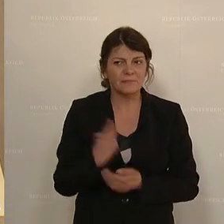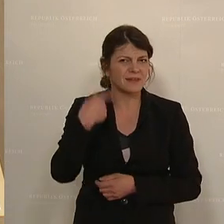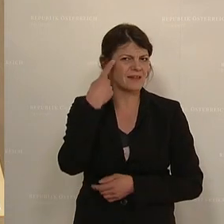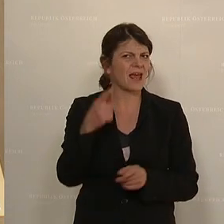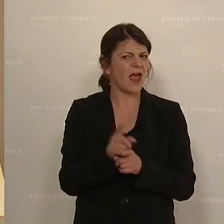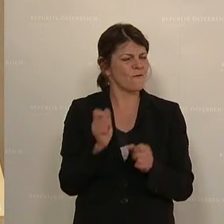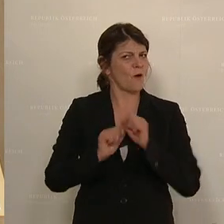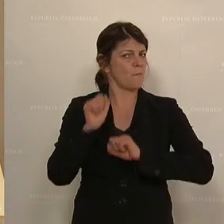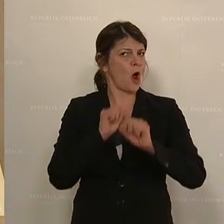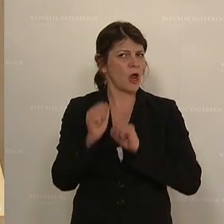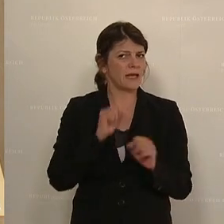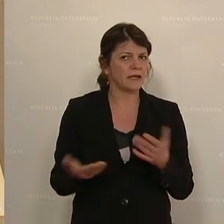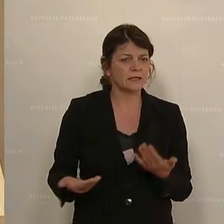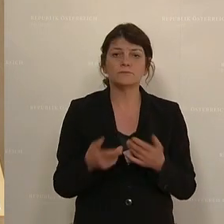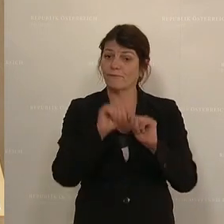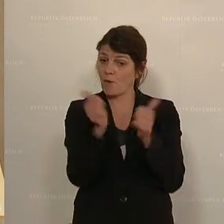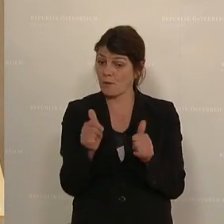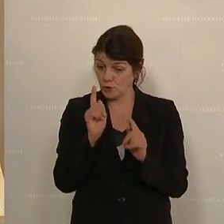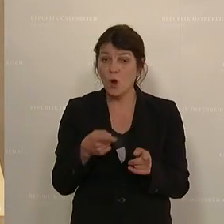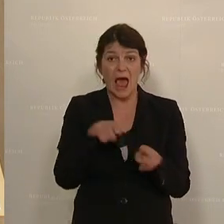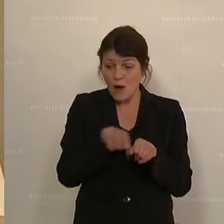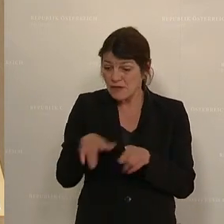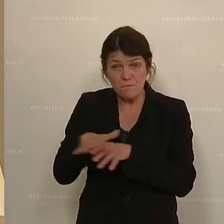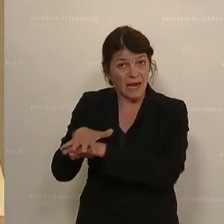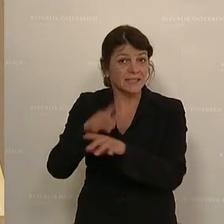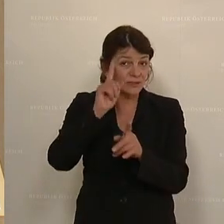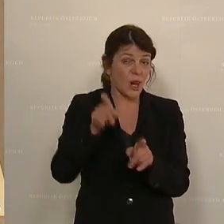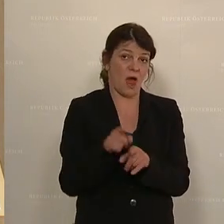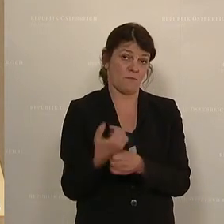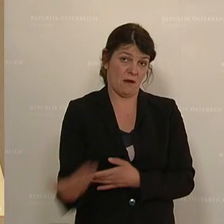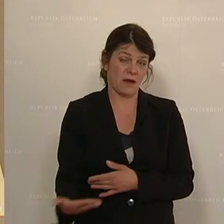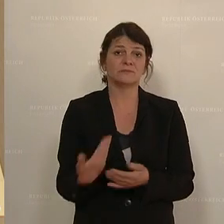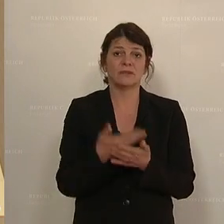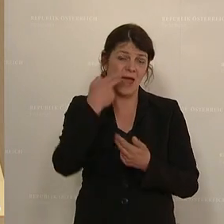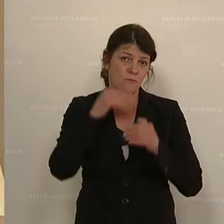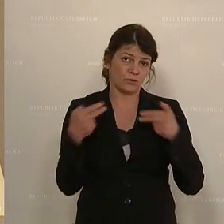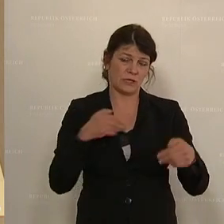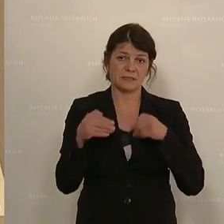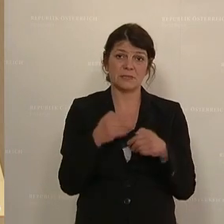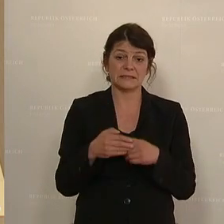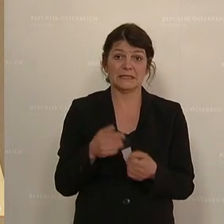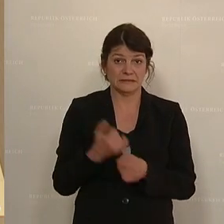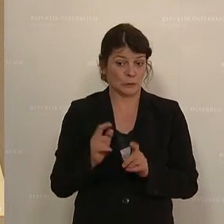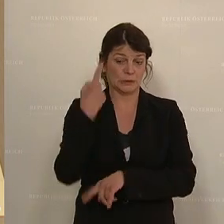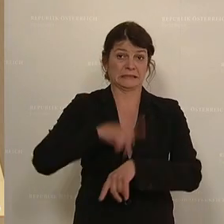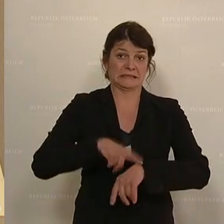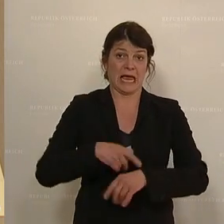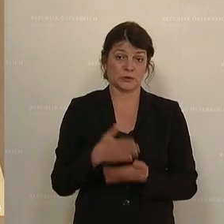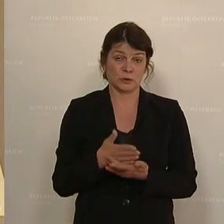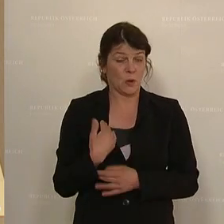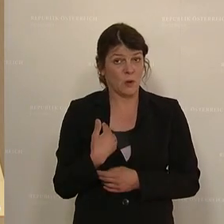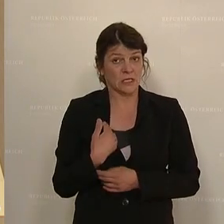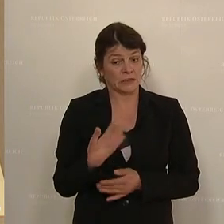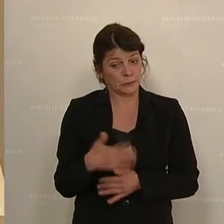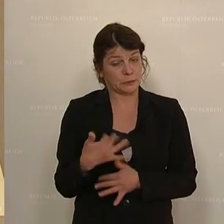diese präventive und vorbeugende Weise sollte auch in diesen Bereichen erfolgen. Deshalb, Herr Bundesminister, die Uhr tickt und die Uhr